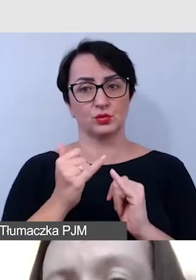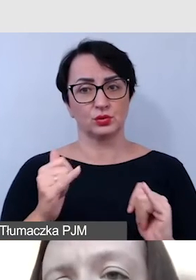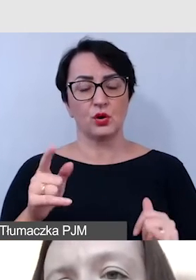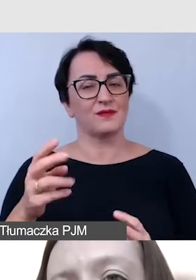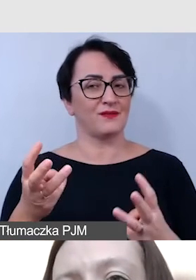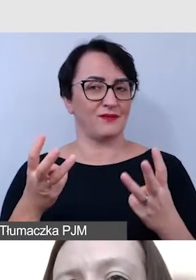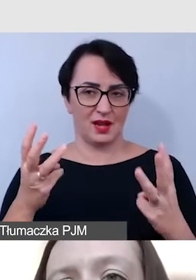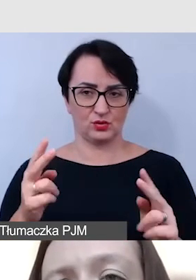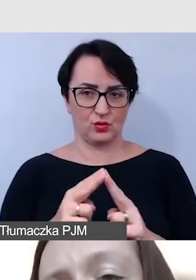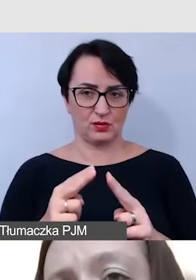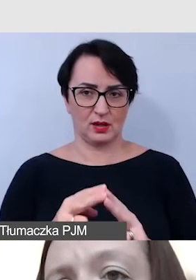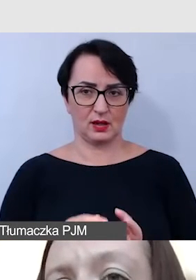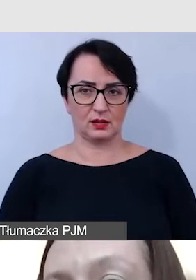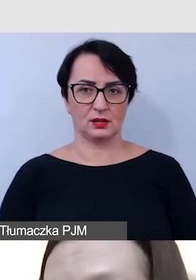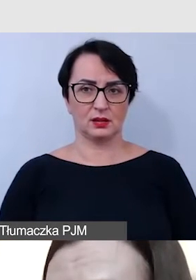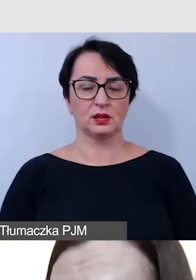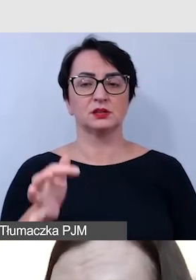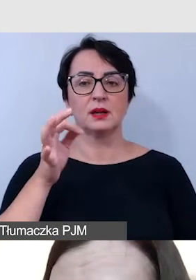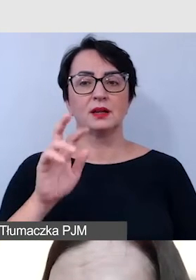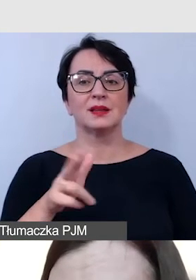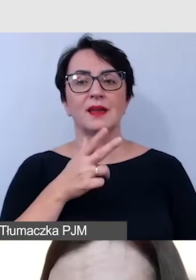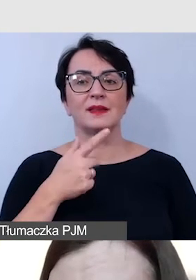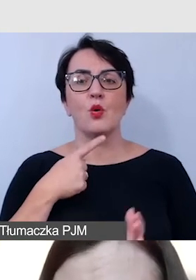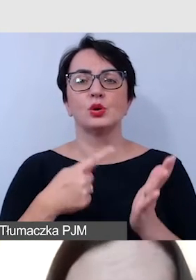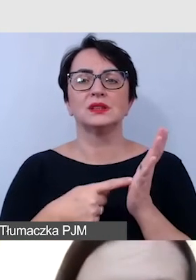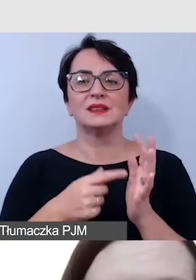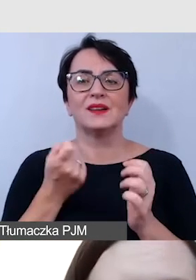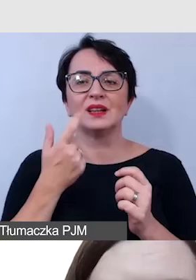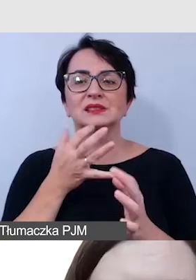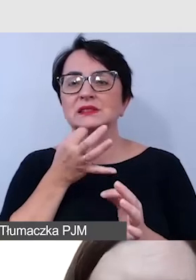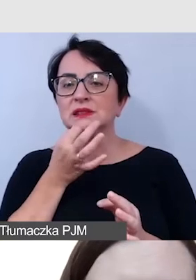ważny. Szczególnie wtedy, kiedy muszą w ostatniej chwili o coś dopytać.